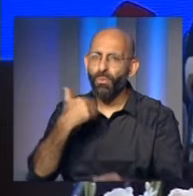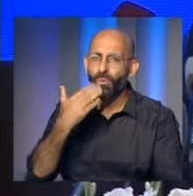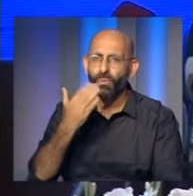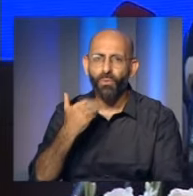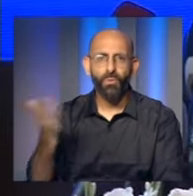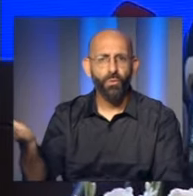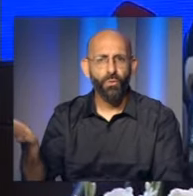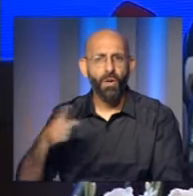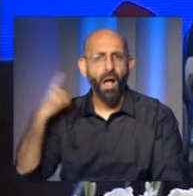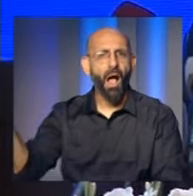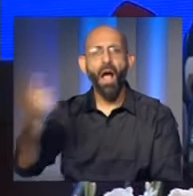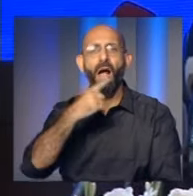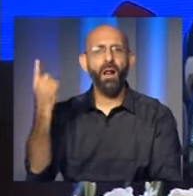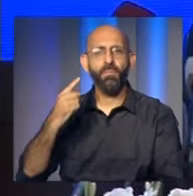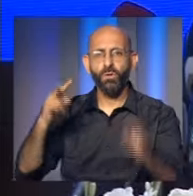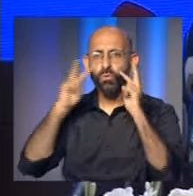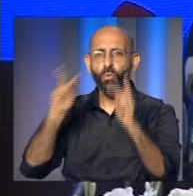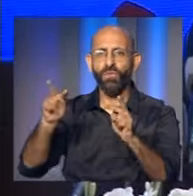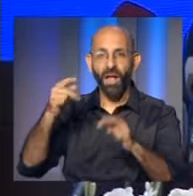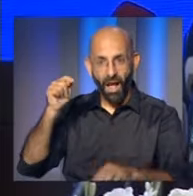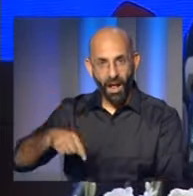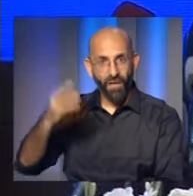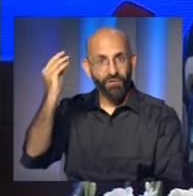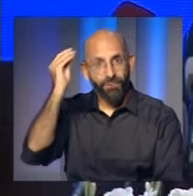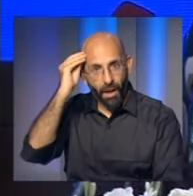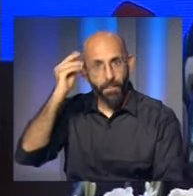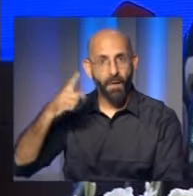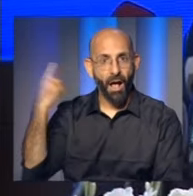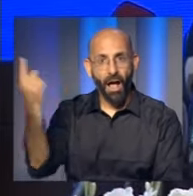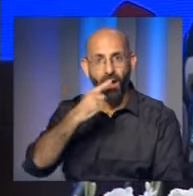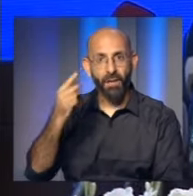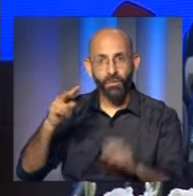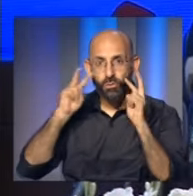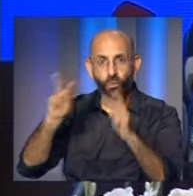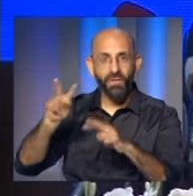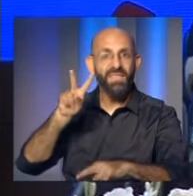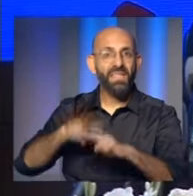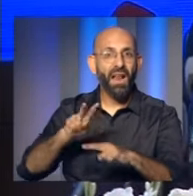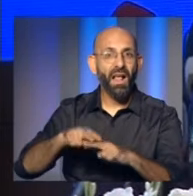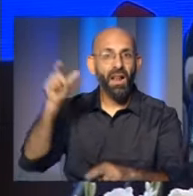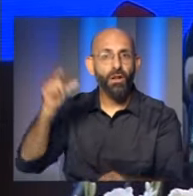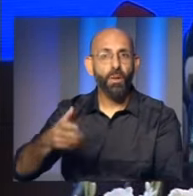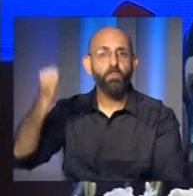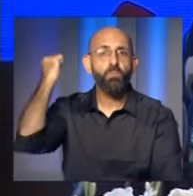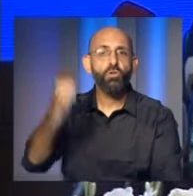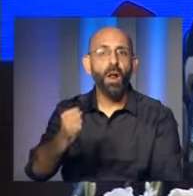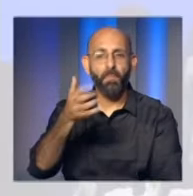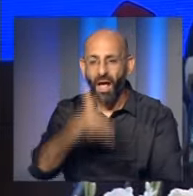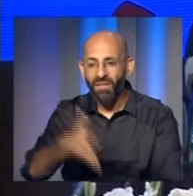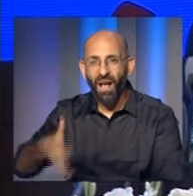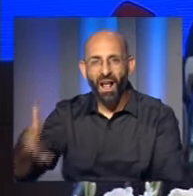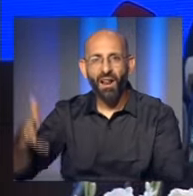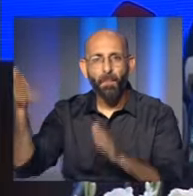يملك الصهاينة اليوم أي شرعية لدى أي من شعوب ودول العالم